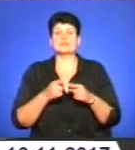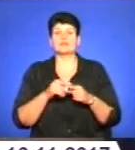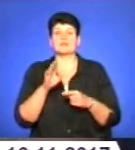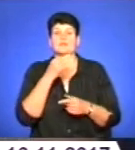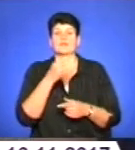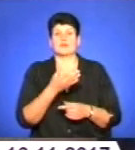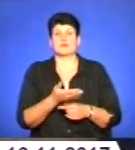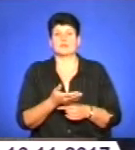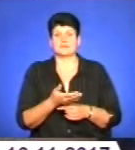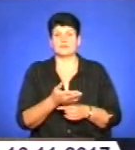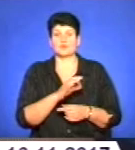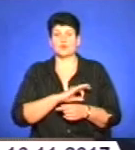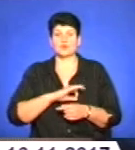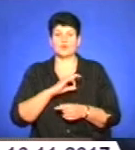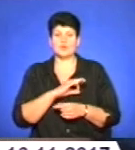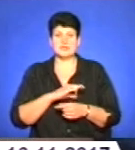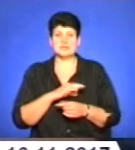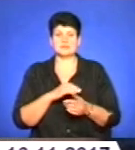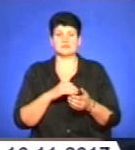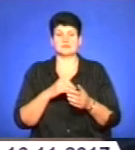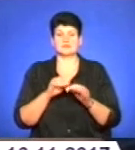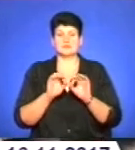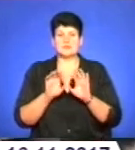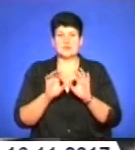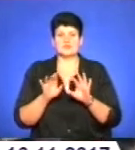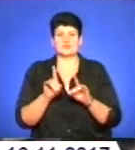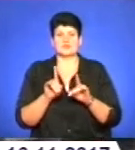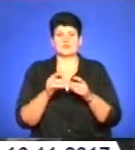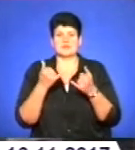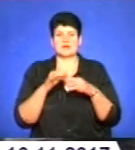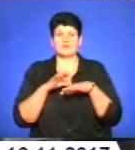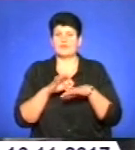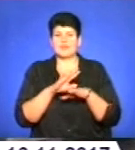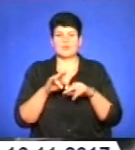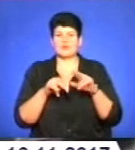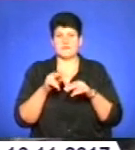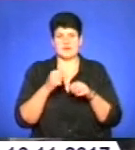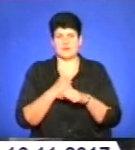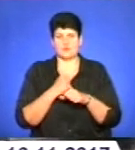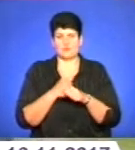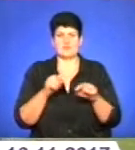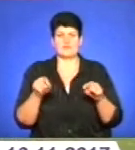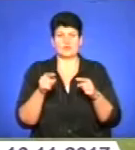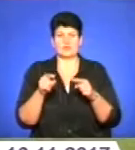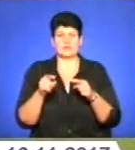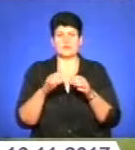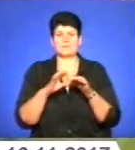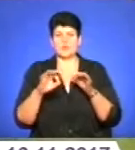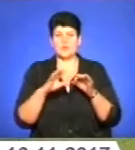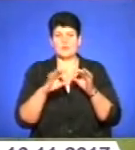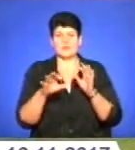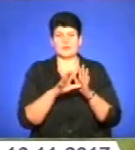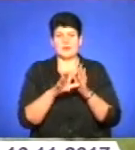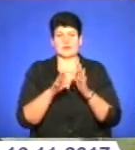Юрист забудовника побоювання мешканців з Простовоє каже, зараз проводяться не будівельні роботи, а відновлення комунікацій, проведення